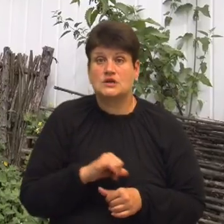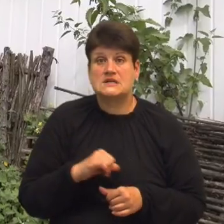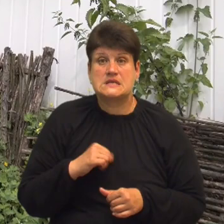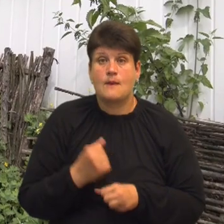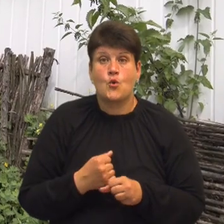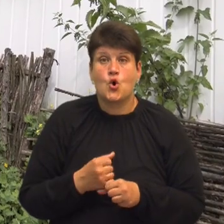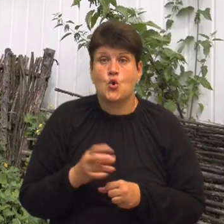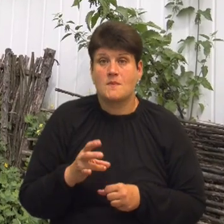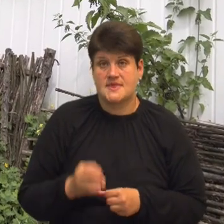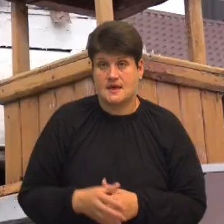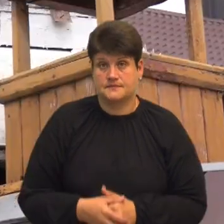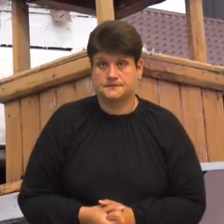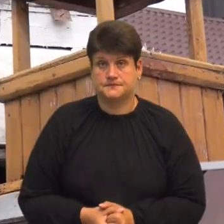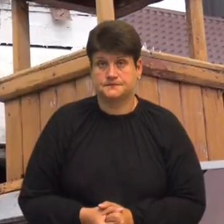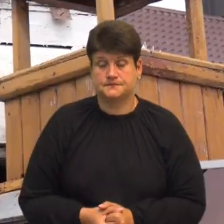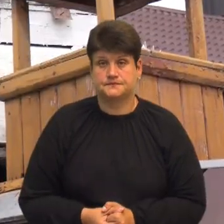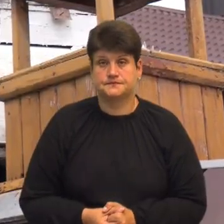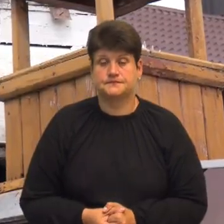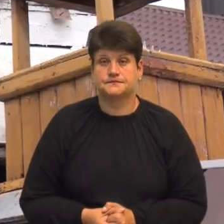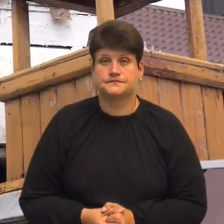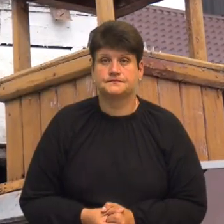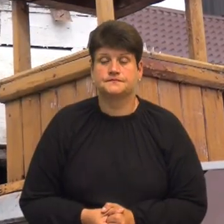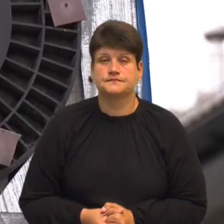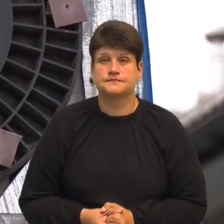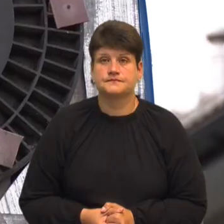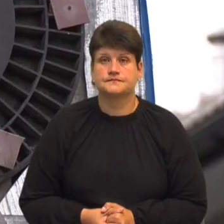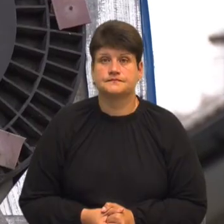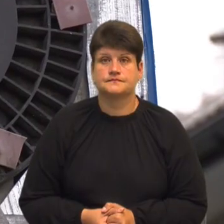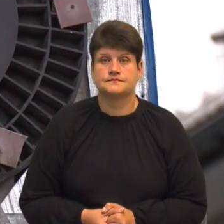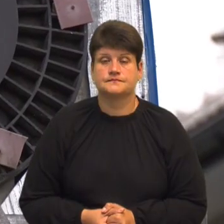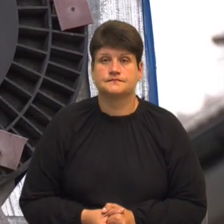Тарас Бурак, Оксана Галіяш, Суспільне новини. Тернопільщина.